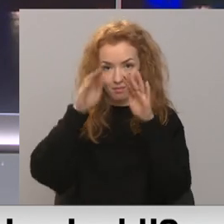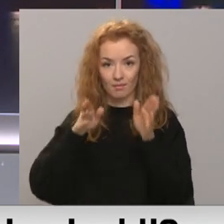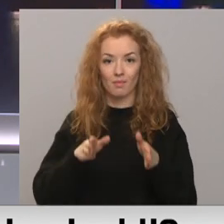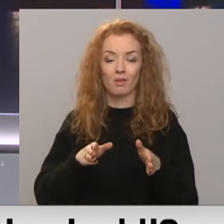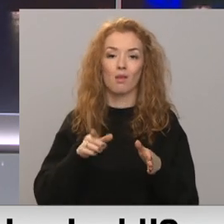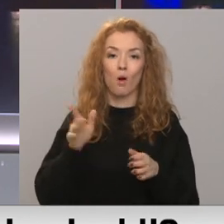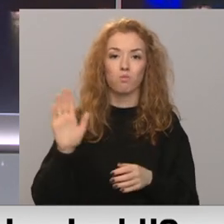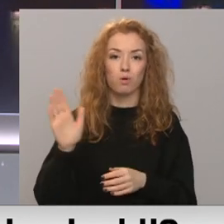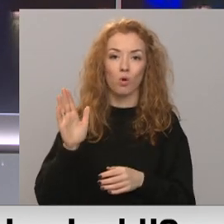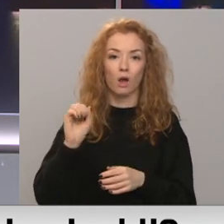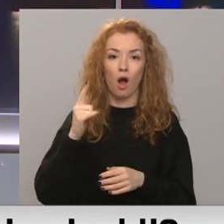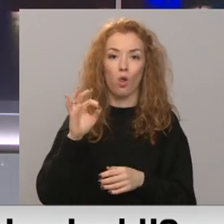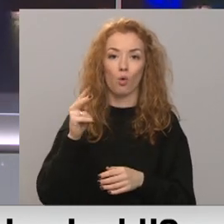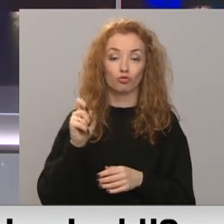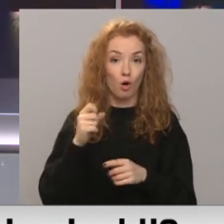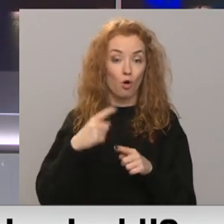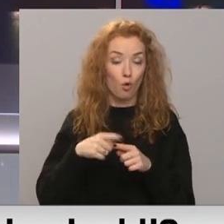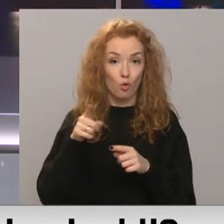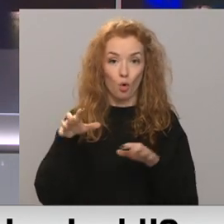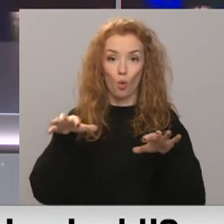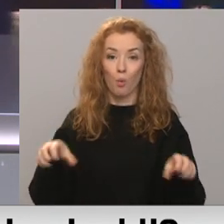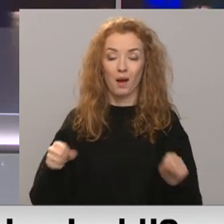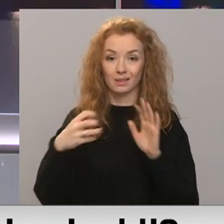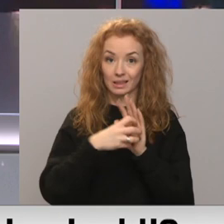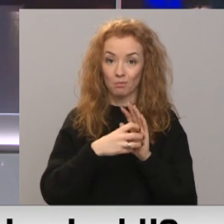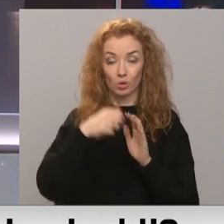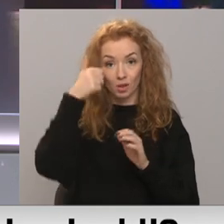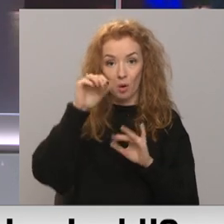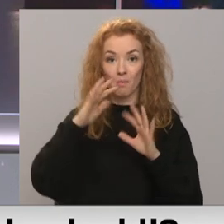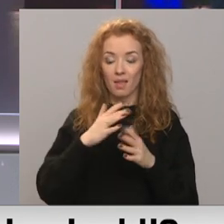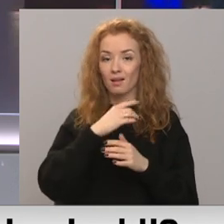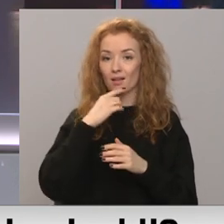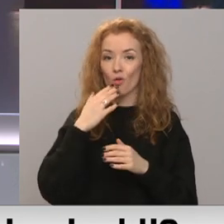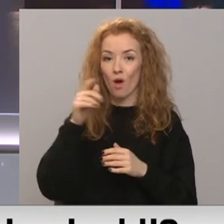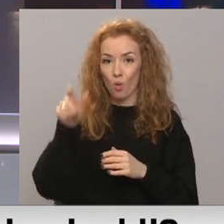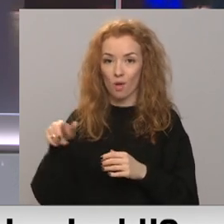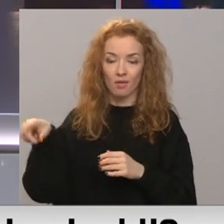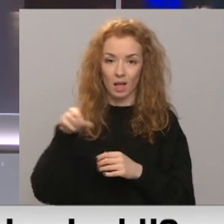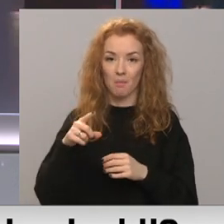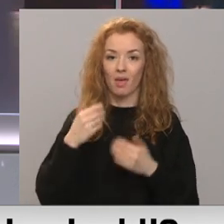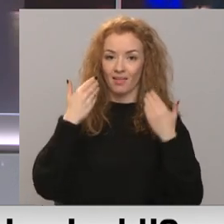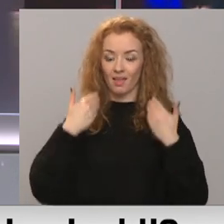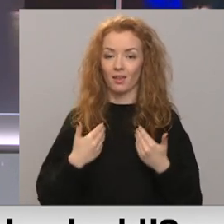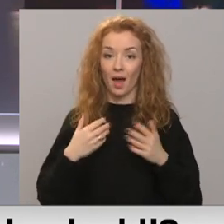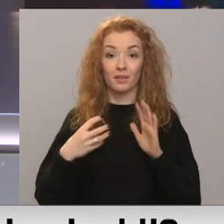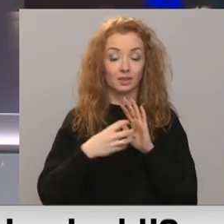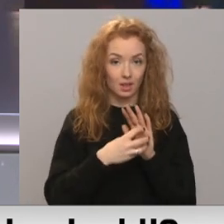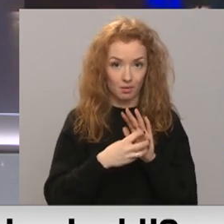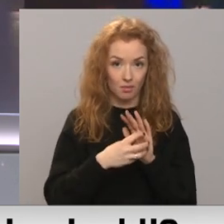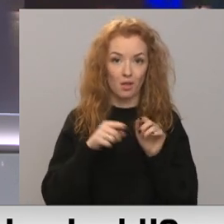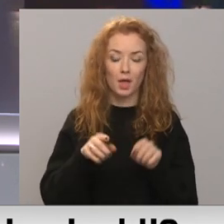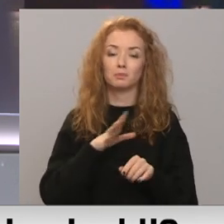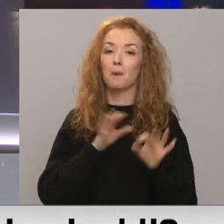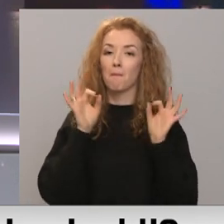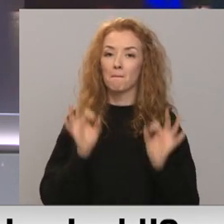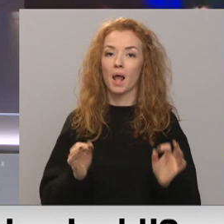bronzas aļošu. Okupācijas simbols Igaunijiem, bet vairumam krielu lidījos savas identitātes simbols. Tas bija pareizs